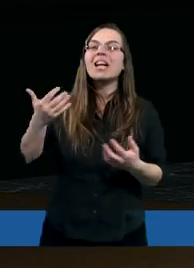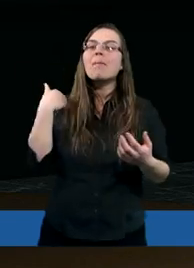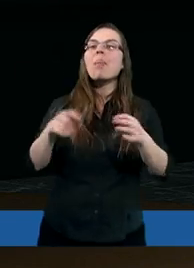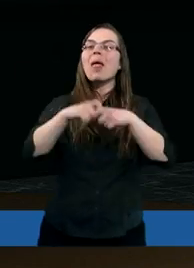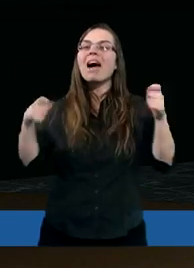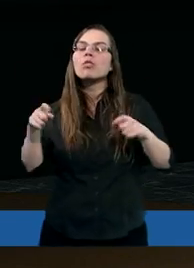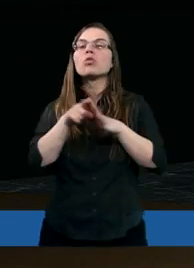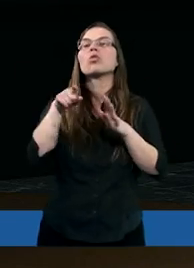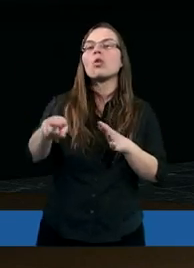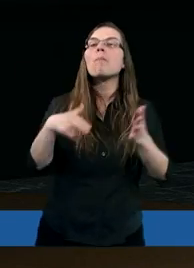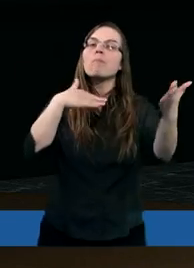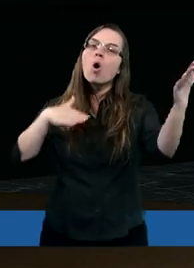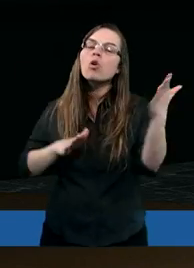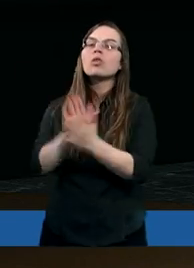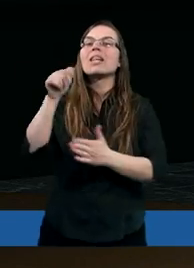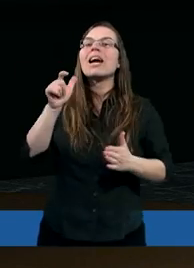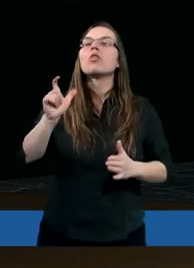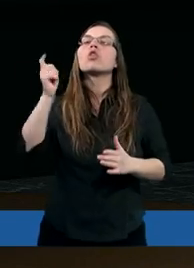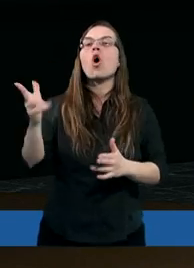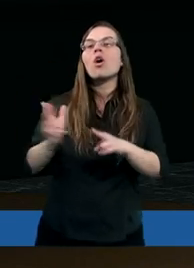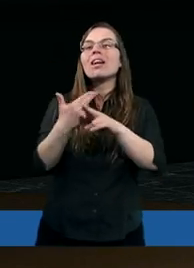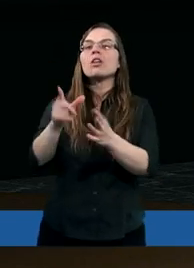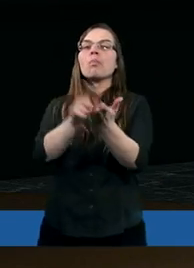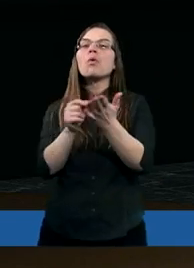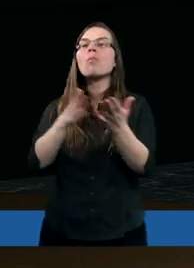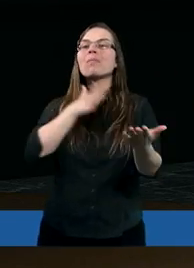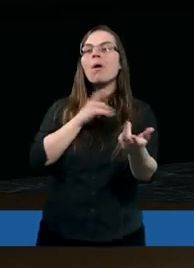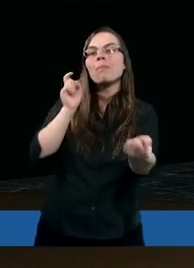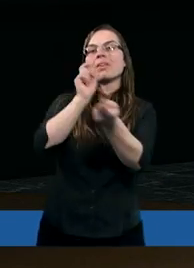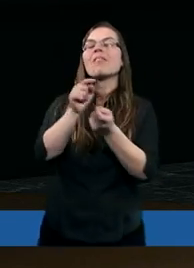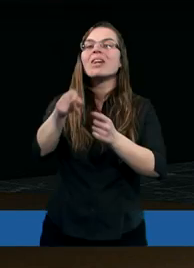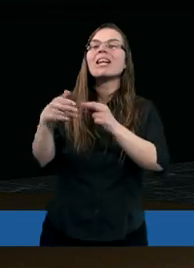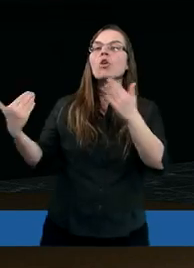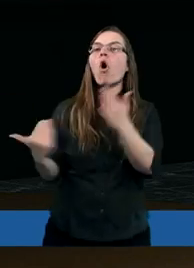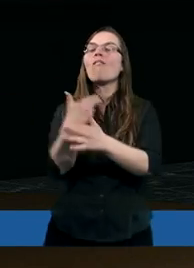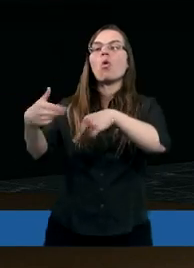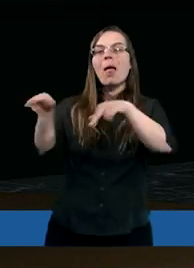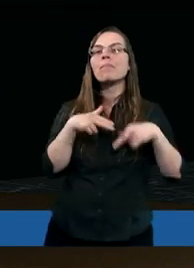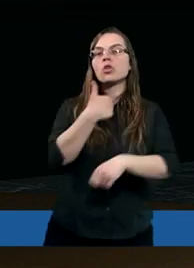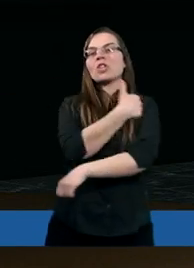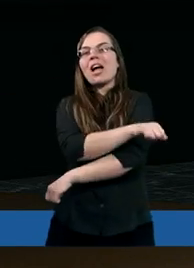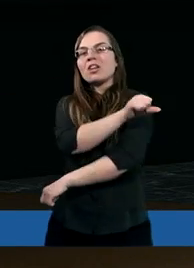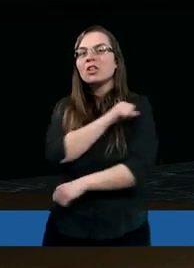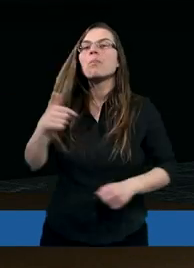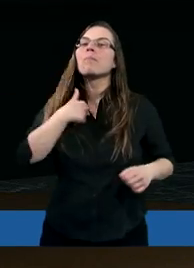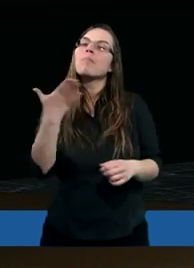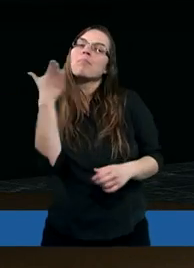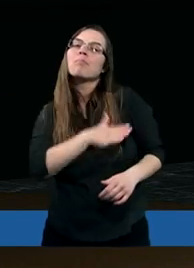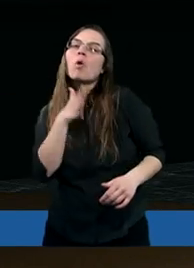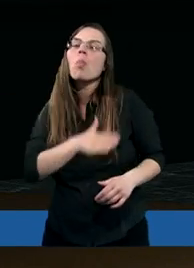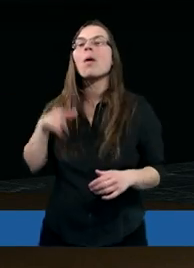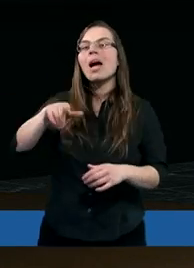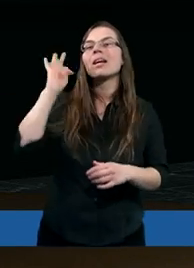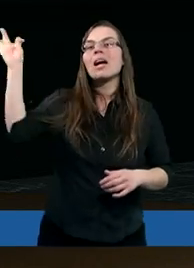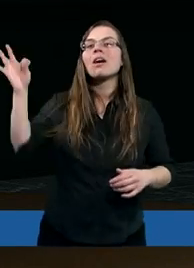nawet do początku tego, co Piotr kiedyś miał przeciwko tym nowo nawróconym chrześcijanom. Mi się najbardziej to podoba jego,